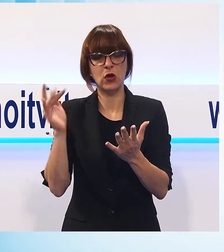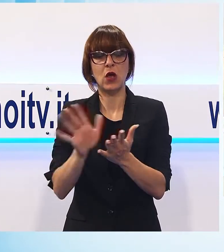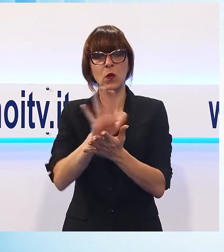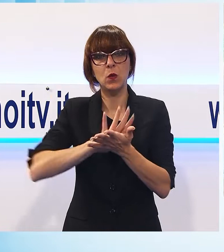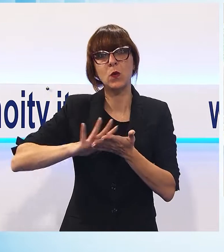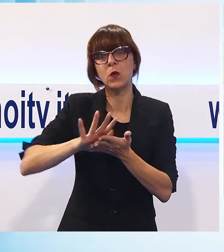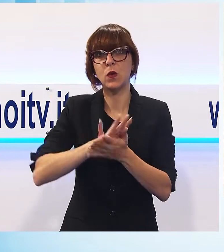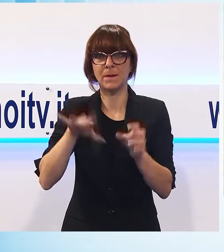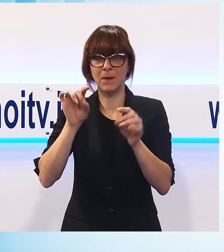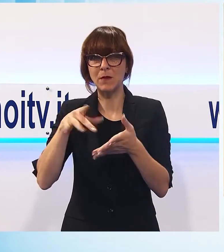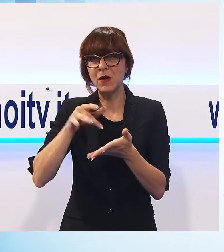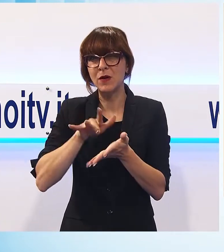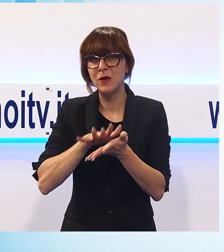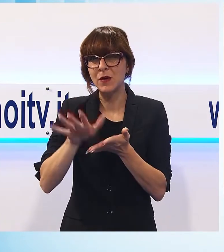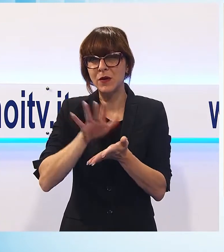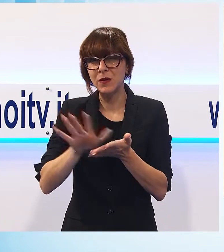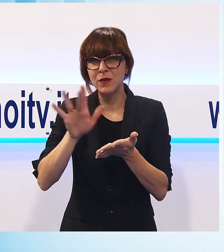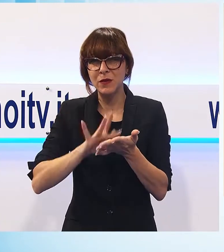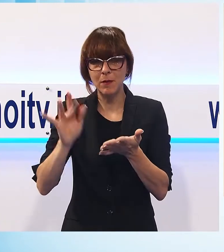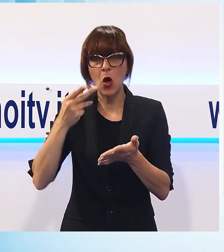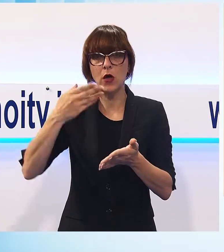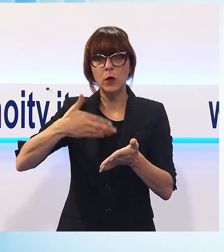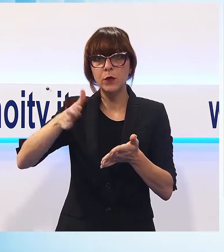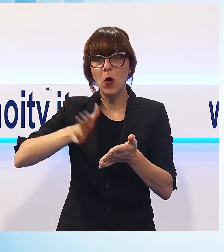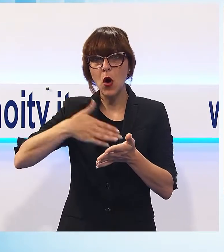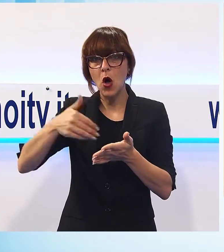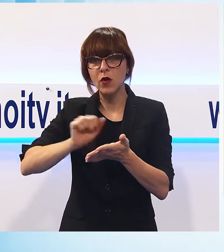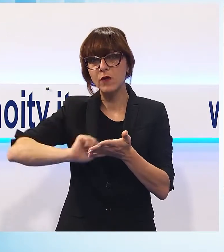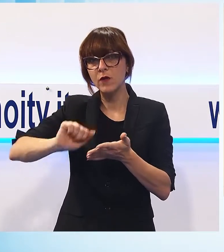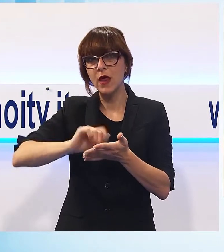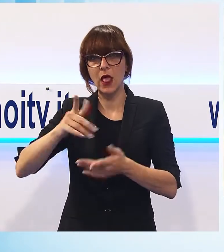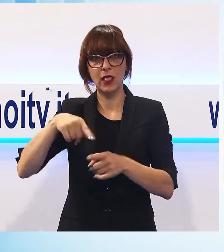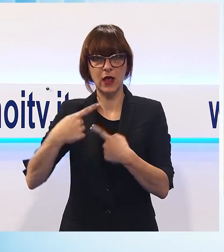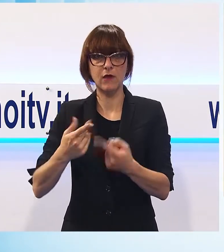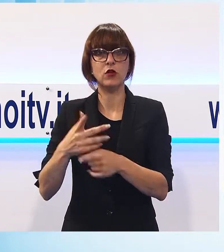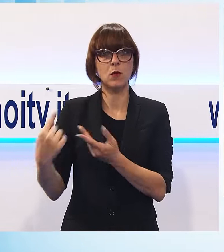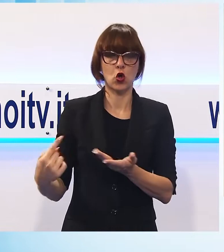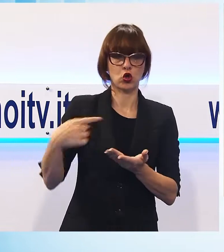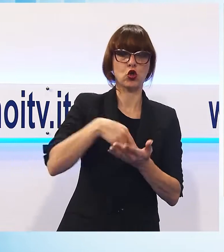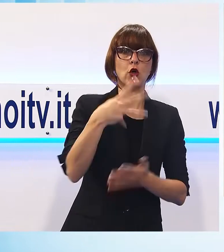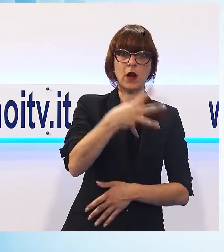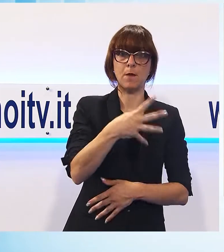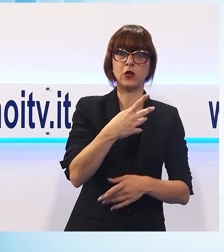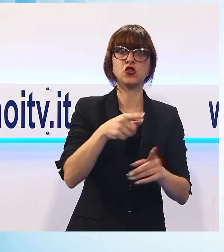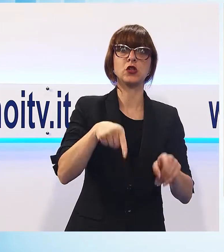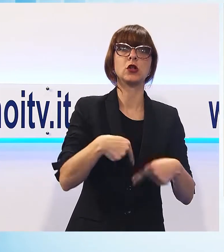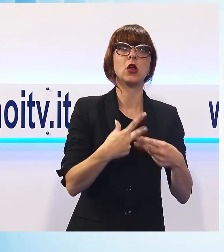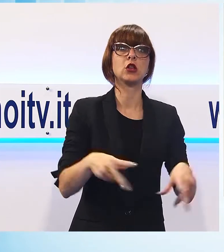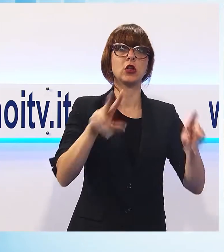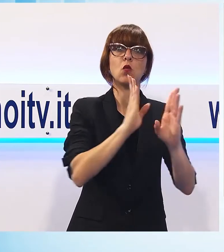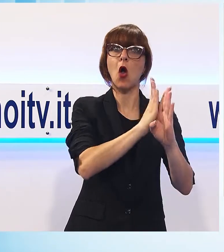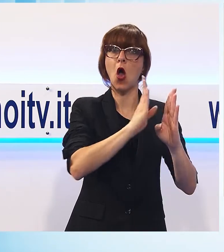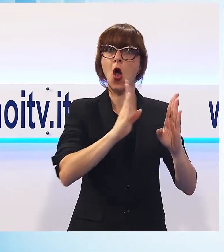gas e spolveratura, quindi verranno di nuovo riportati a Maggiano per una nuova catalogazione e possibilità di